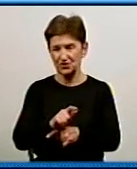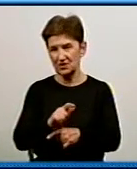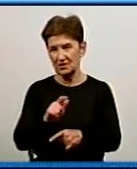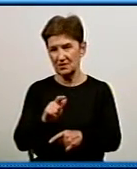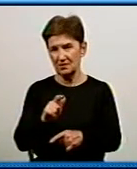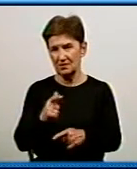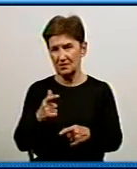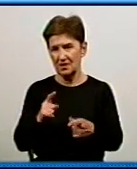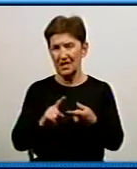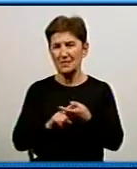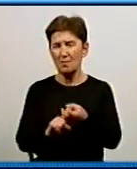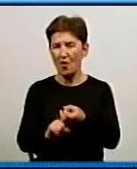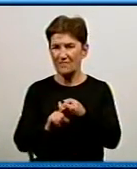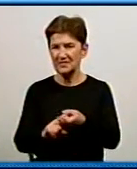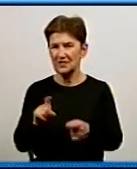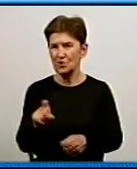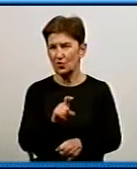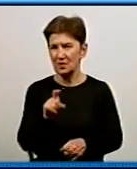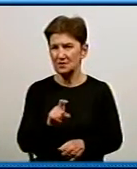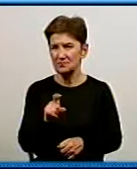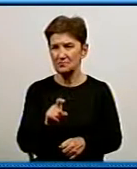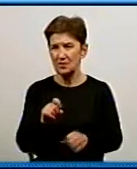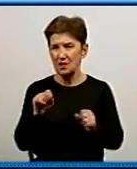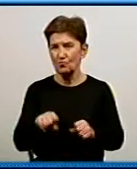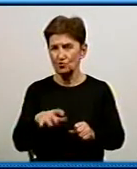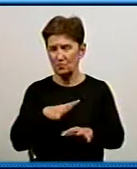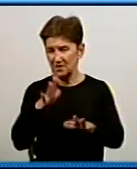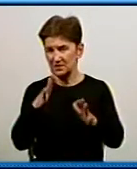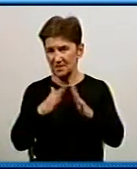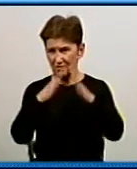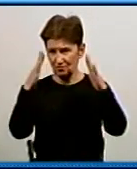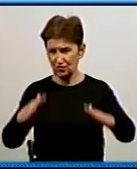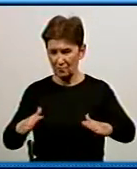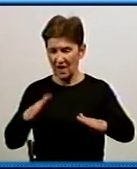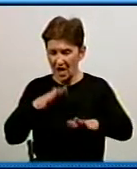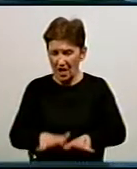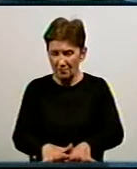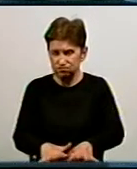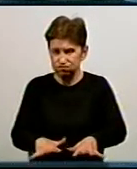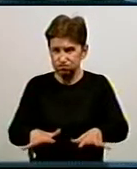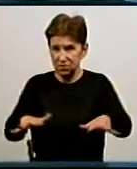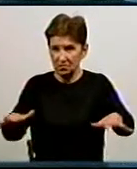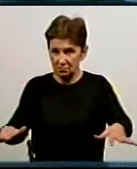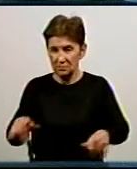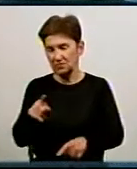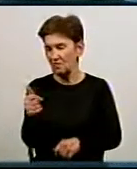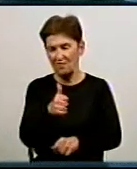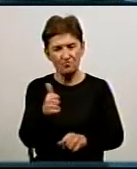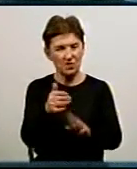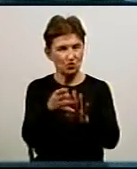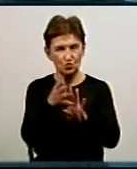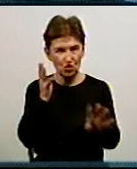тобто, де пов'язано, де може бути підтоплення будинків, решта ці виконуються роботи в першу чергу.